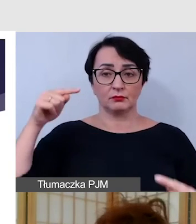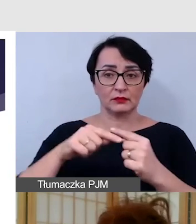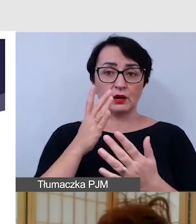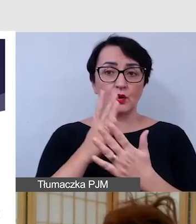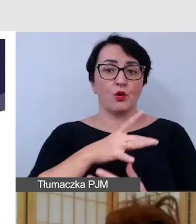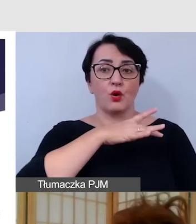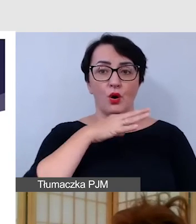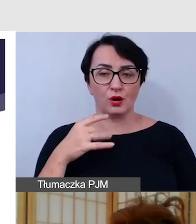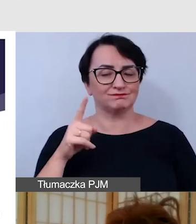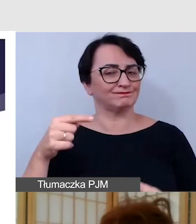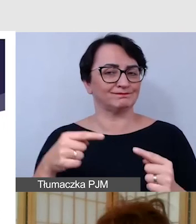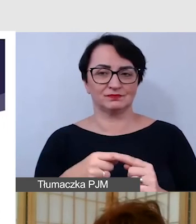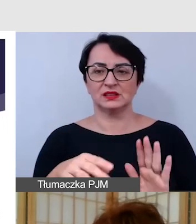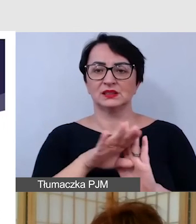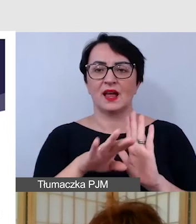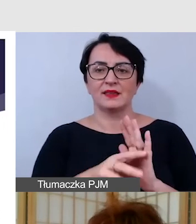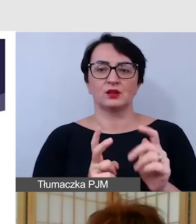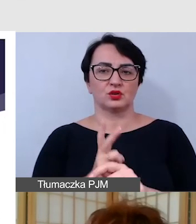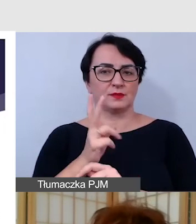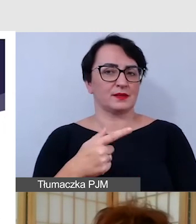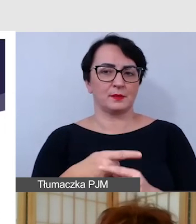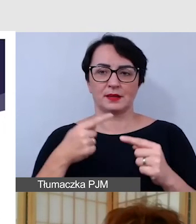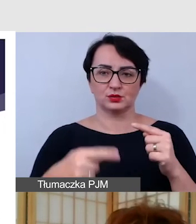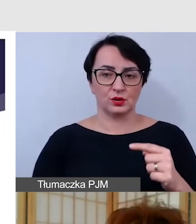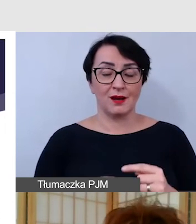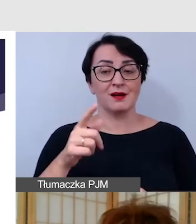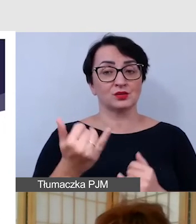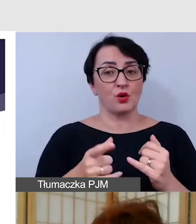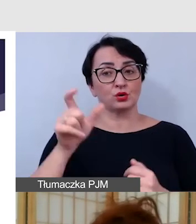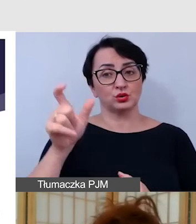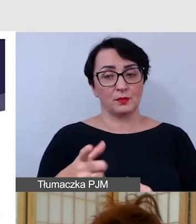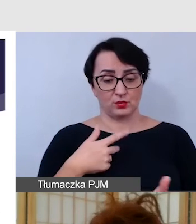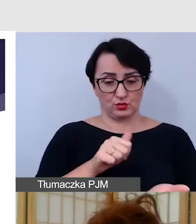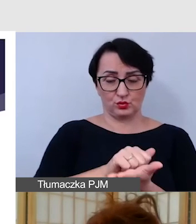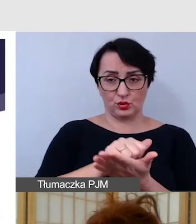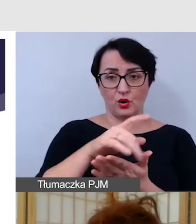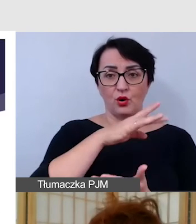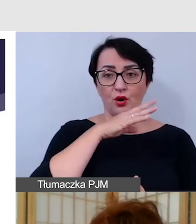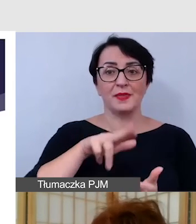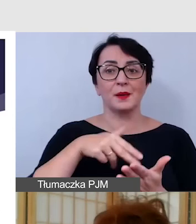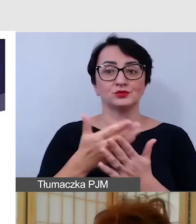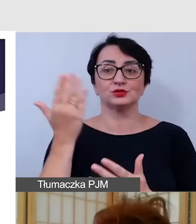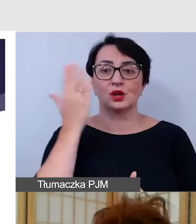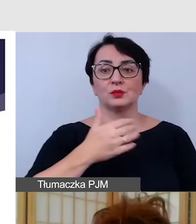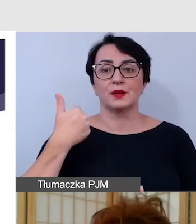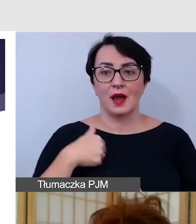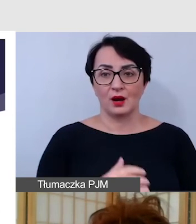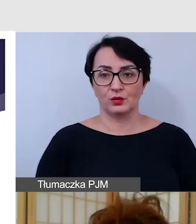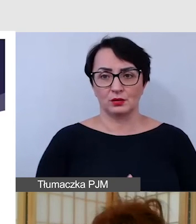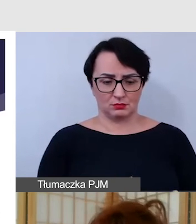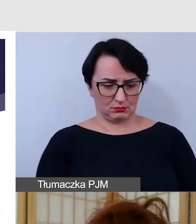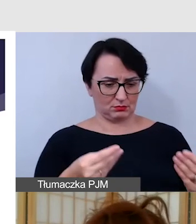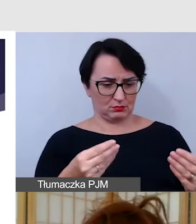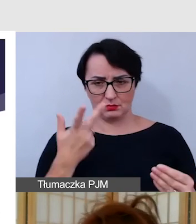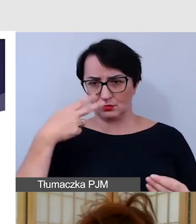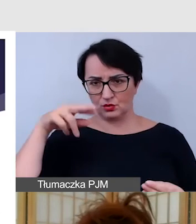kolorów nie jest zgodne ze standardem dostępności i jeżeli osoba wydrukuje sobie to w kolorach czarno-białych nie będzie mogła zrozumieć do